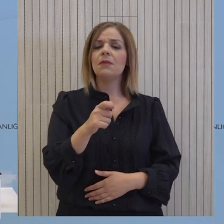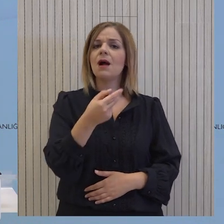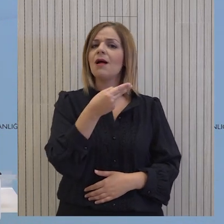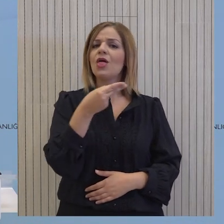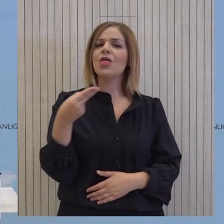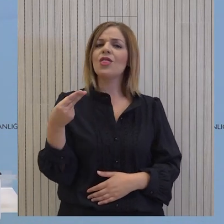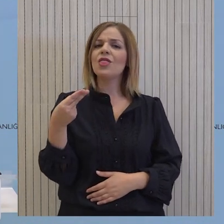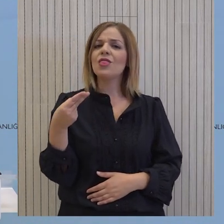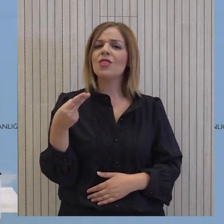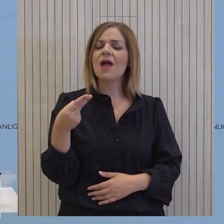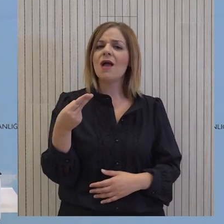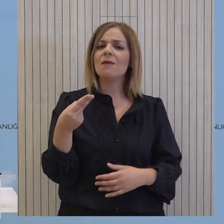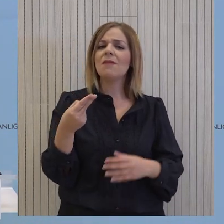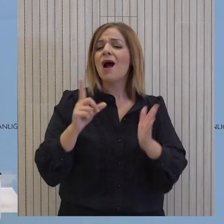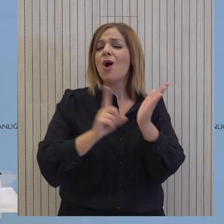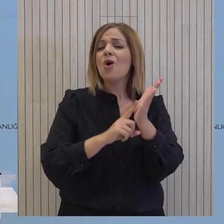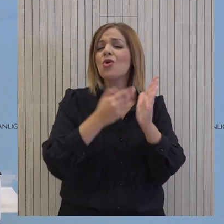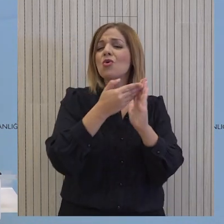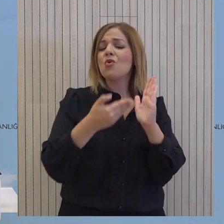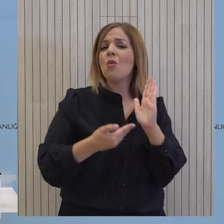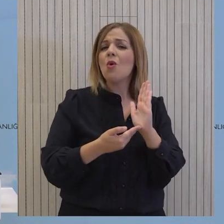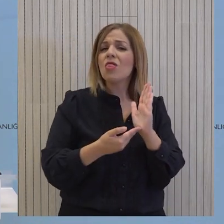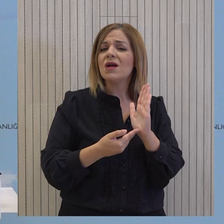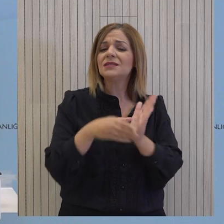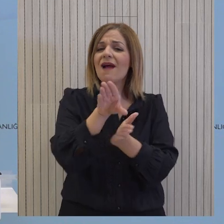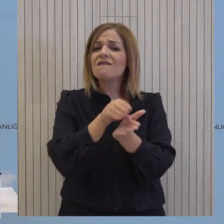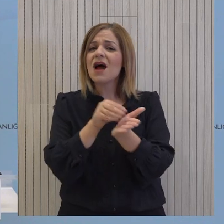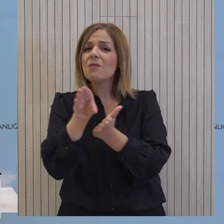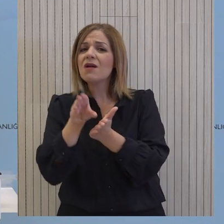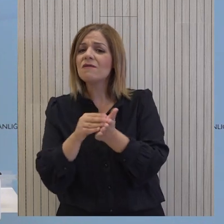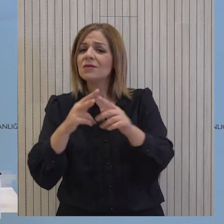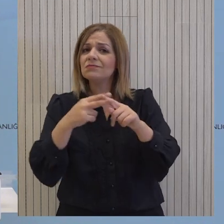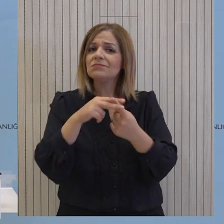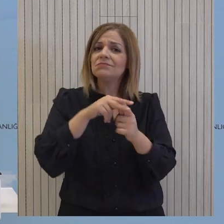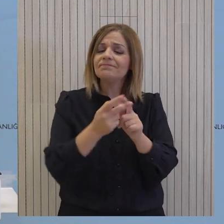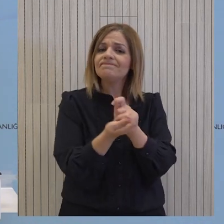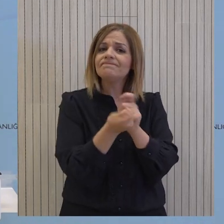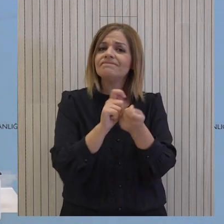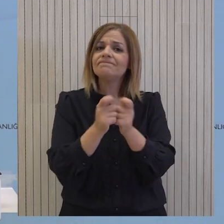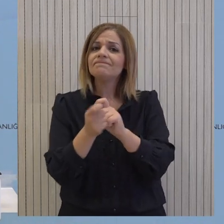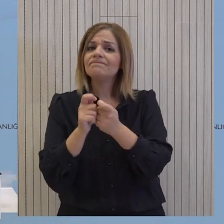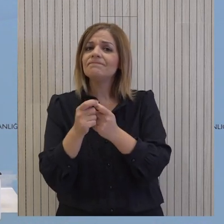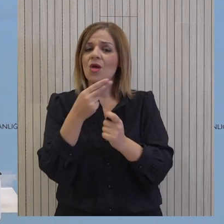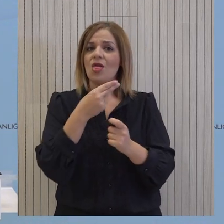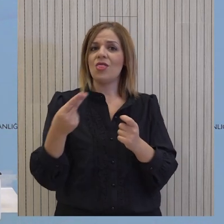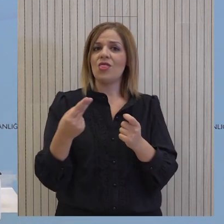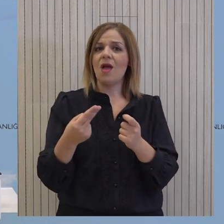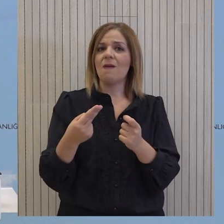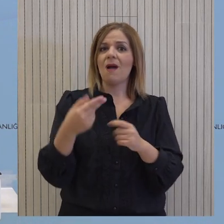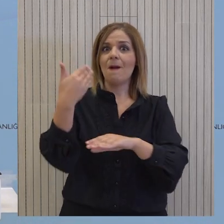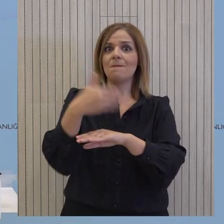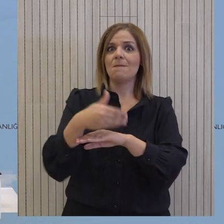φάσματος νομικών μέτρων που μπορούν να εφαρμοστούν, που μπορούν να ληφθούν σε σχέση ιδιαίτερα με τον Σφεδερισμό